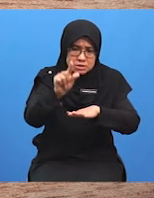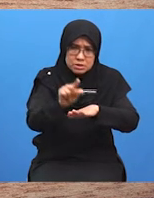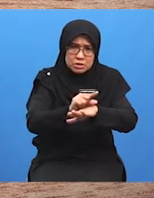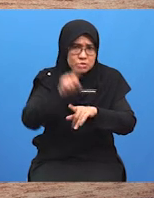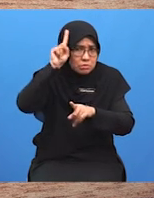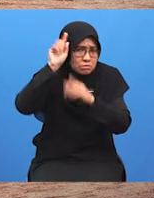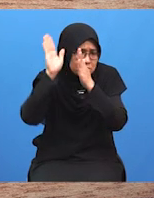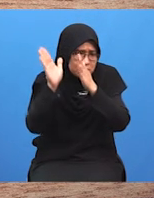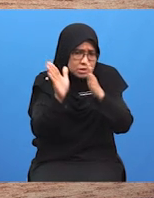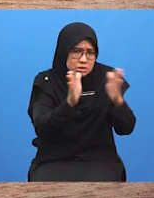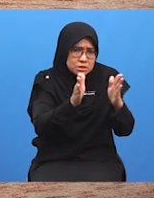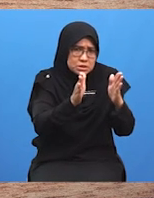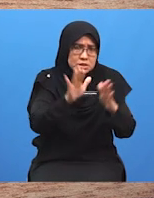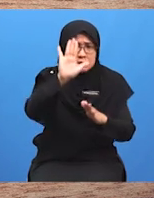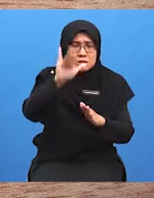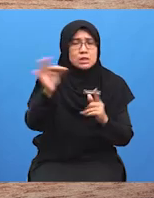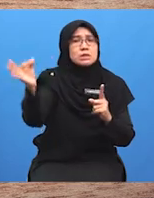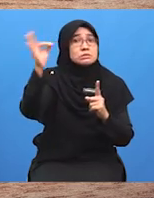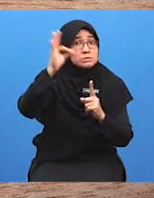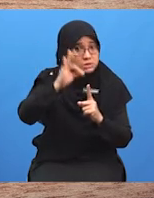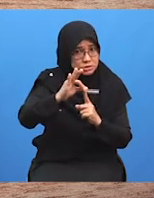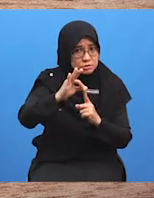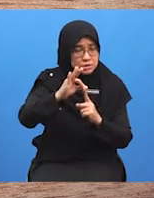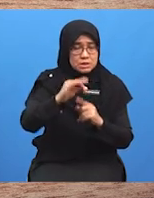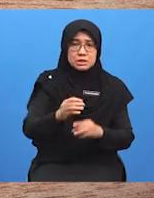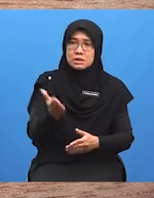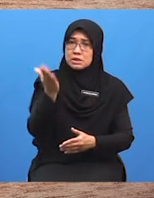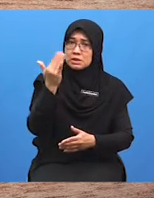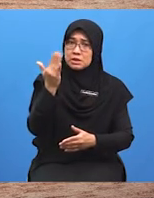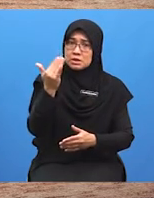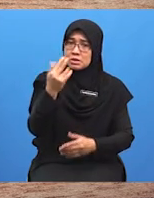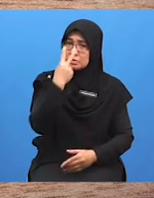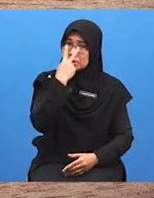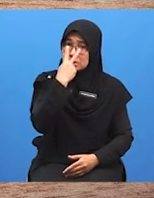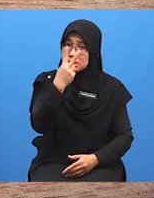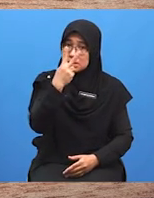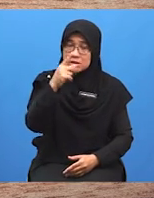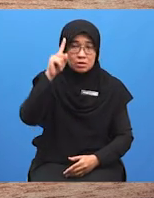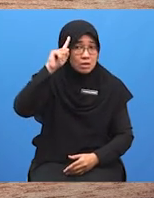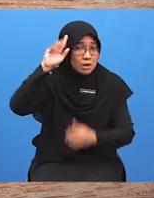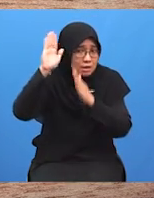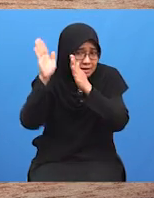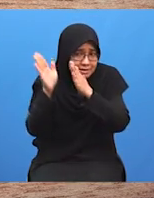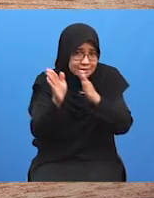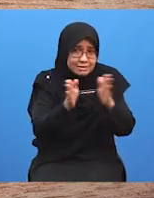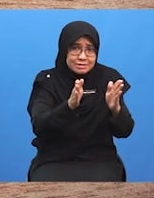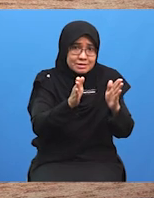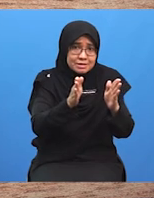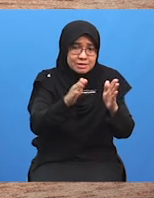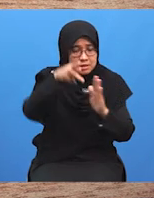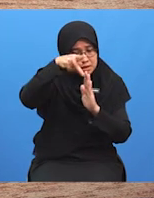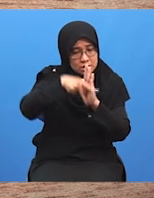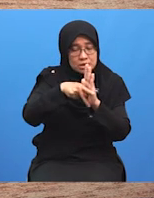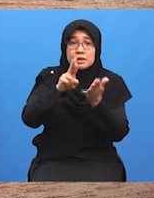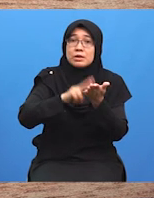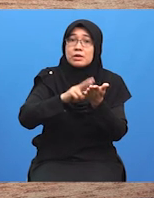strategi dan taktik yang bersesuaian Mari kita lihat satu persatu strategi dan taktik